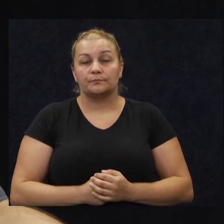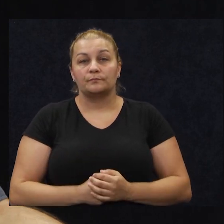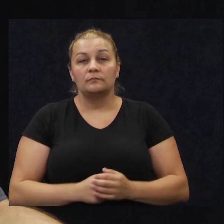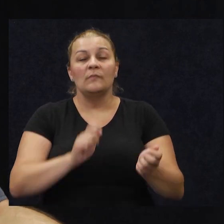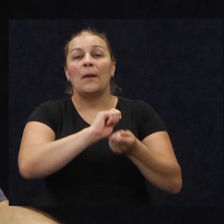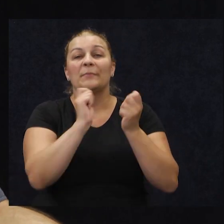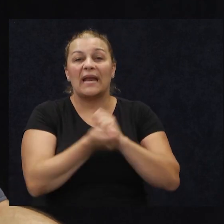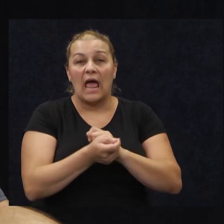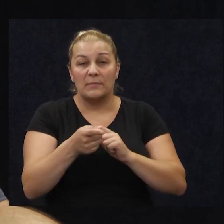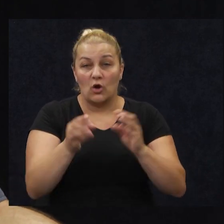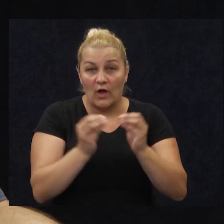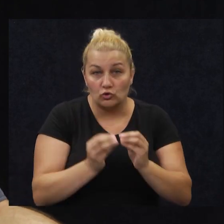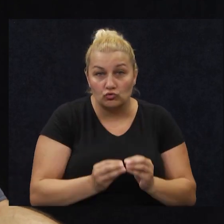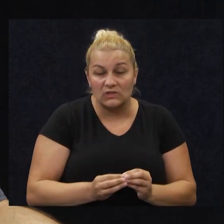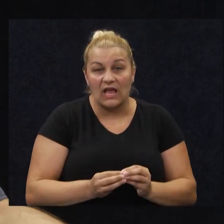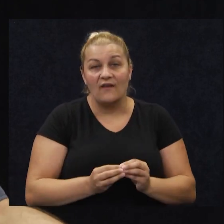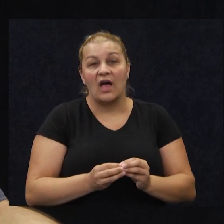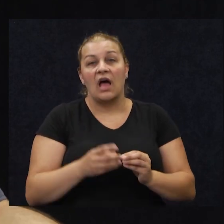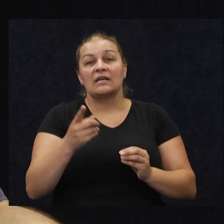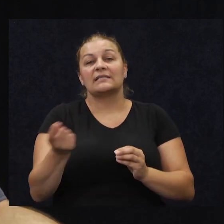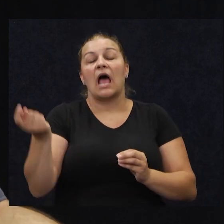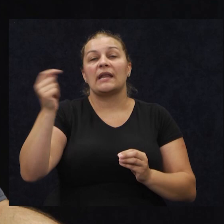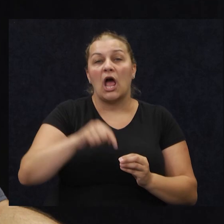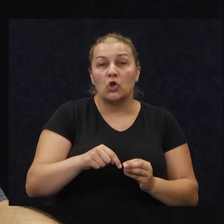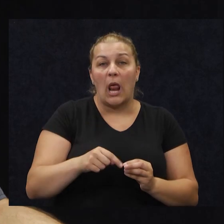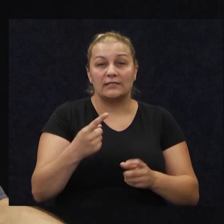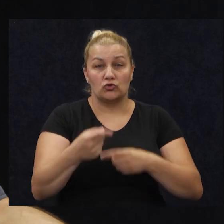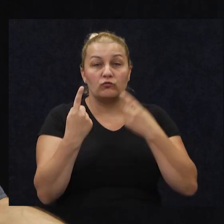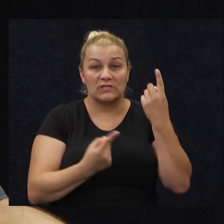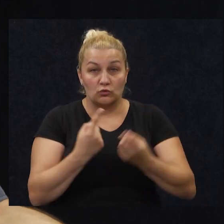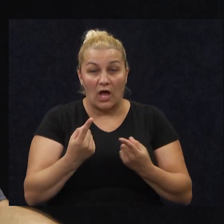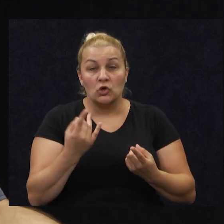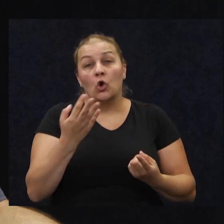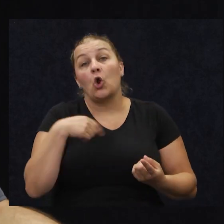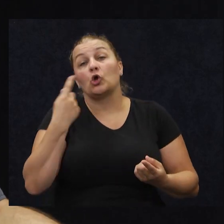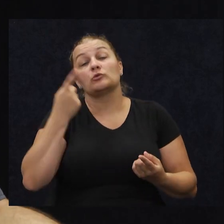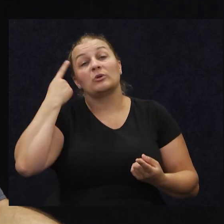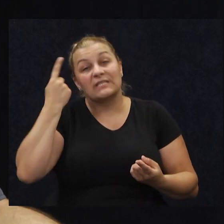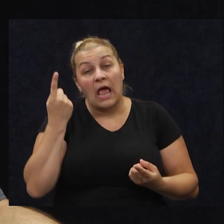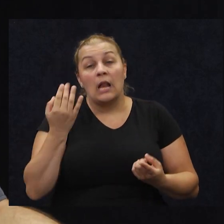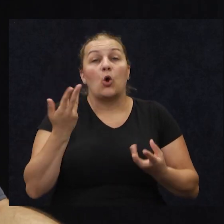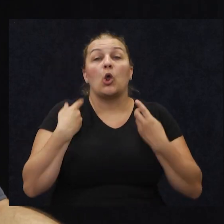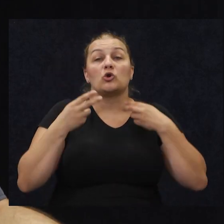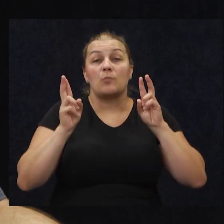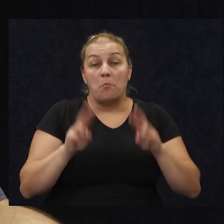prenamjeni tog sustava za nadolazeću situaciju. Koliko smo znali, koliko smo mogli, koliko smo